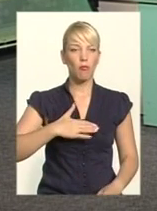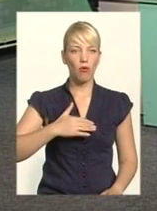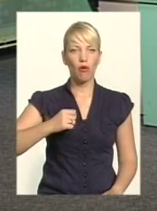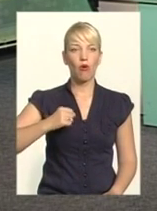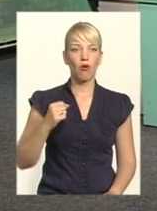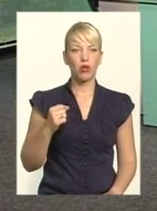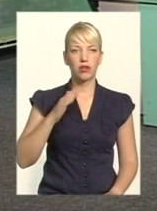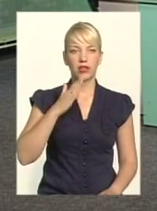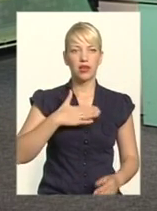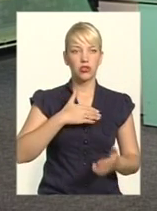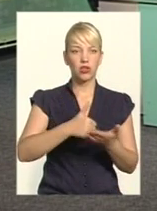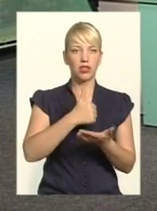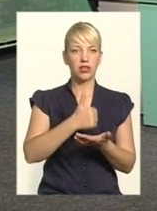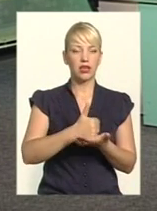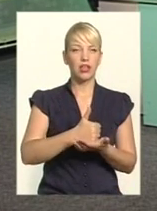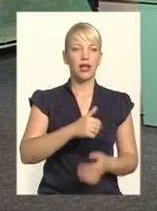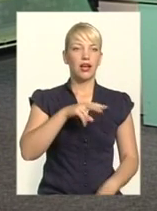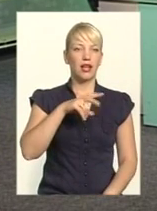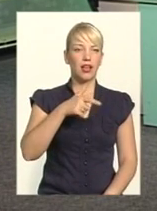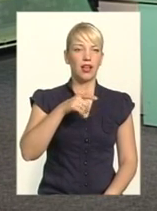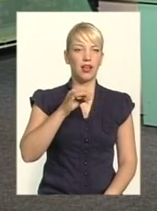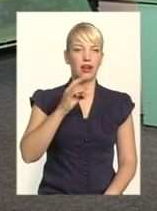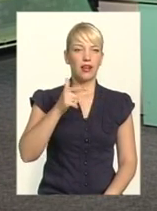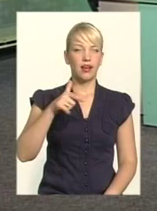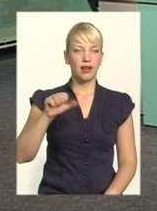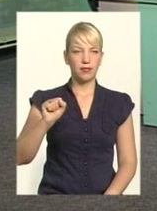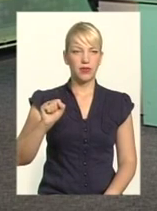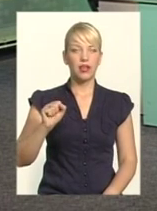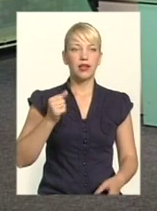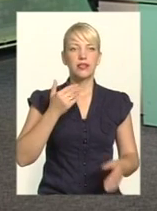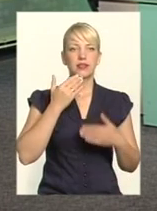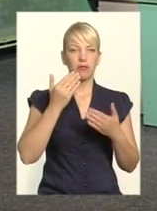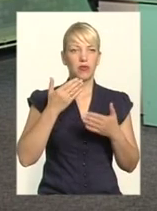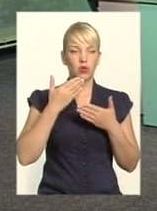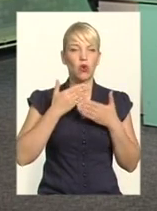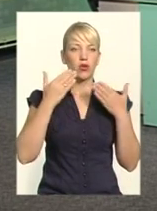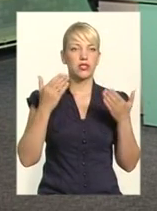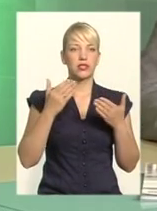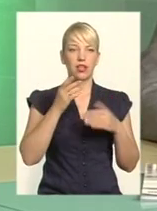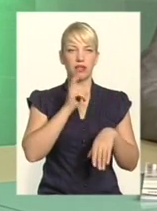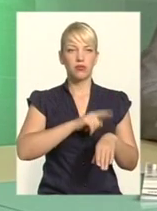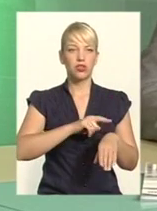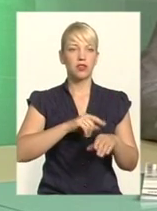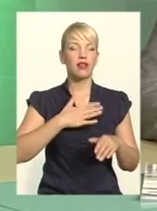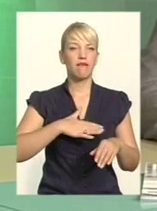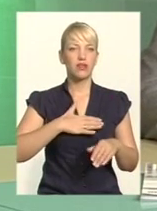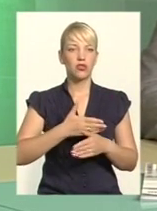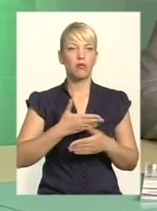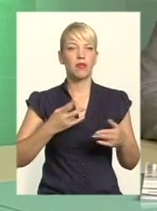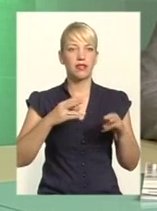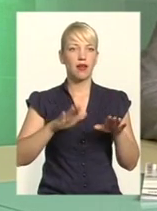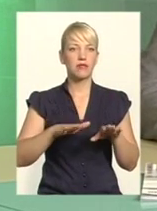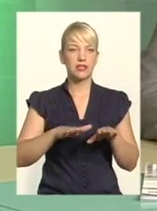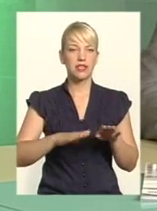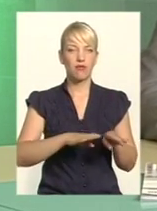нашого лідера Олександра Володимировича Герегу, запитують останнім часом, навіщо ми на місцевому рівні сьогодні об